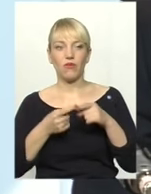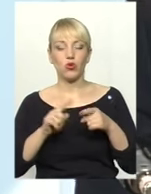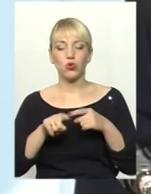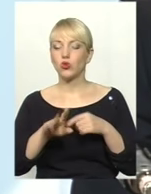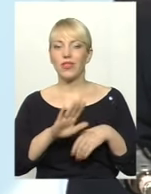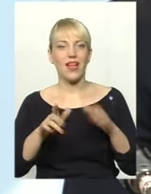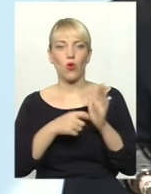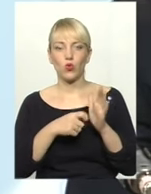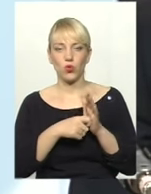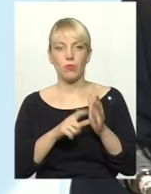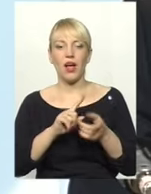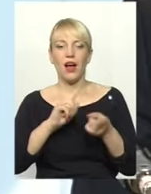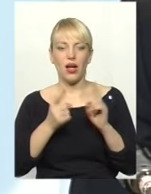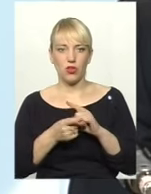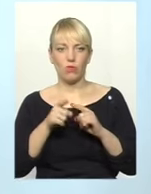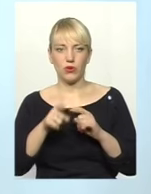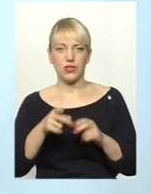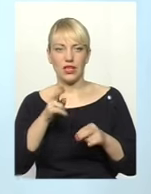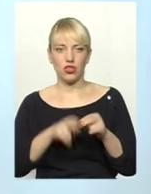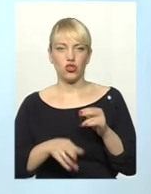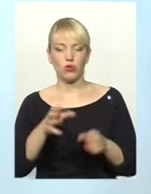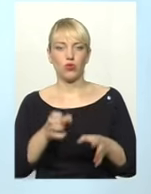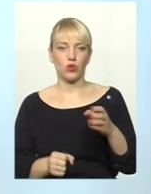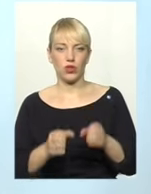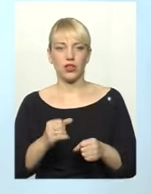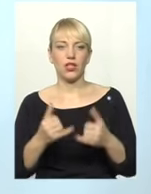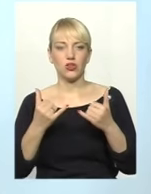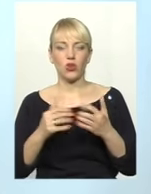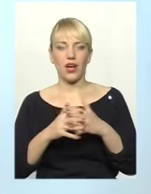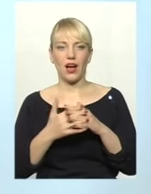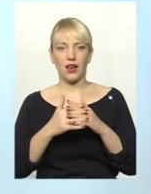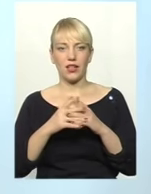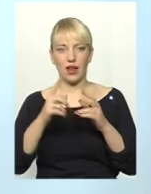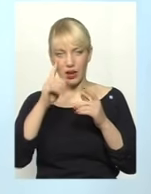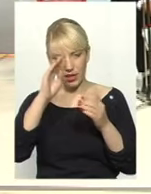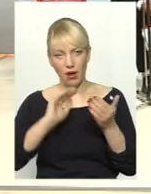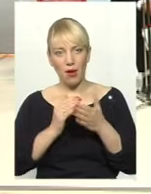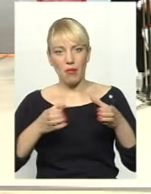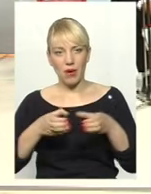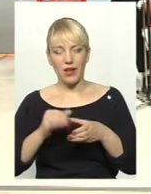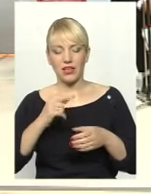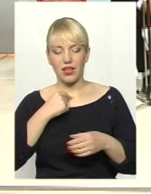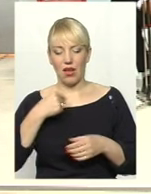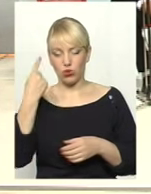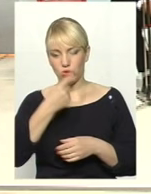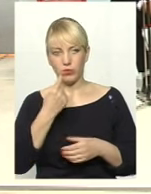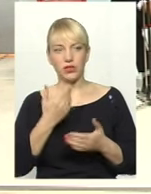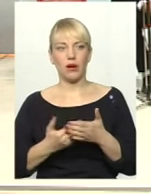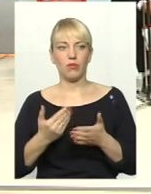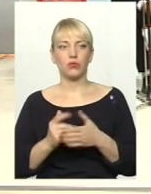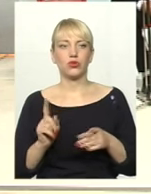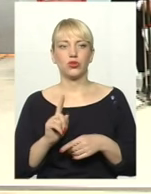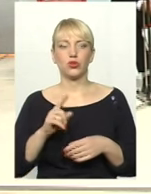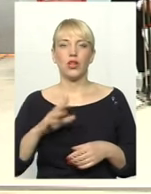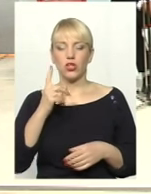ми не годуємо, но в рот кінчаємо її доїти. Тому сьогодні і аграрна партія, особисто, і мабуть, що 100%